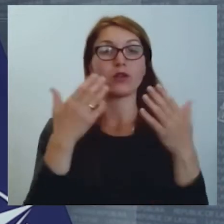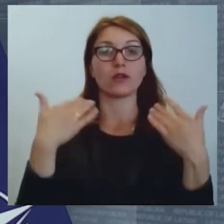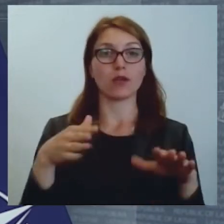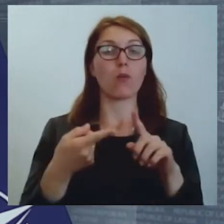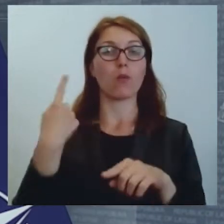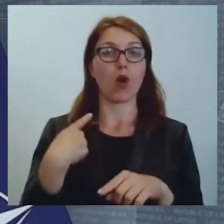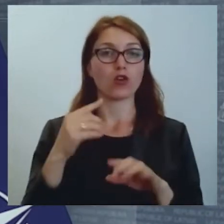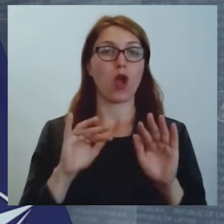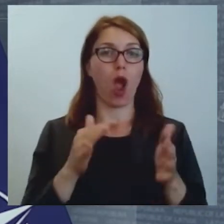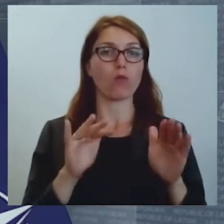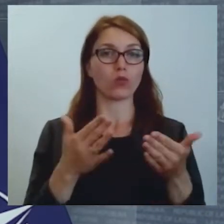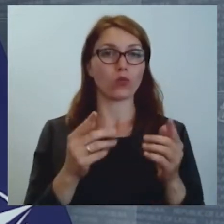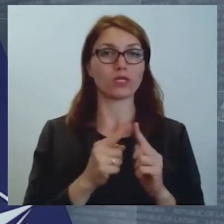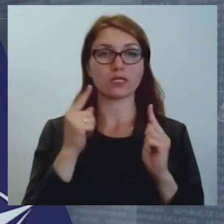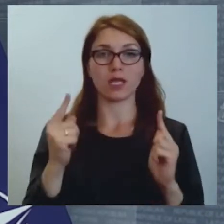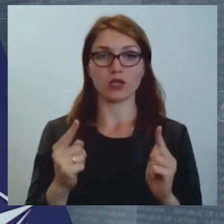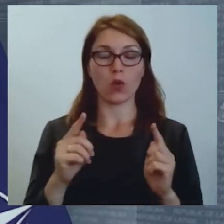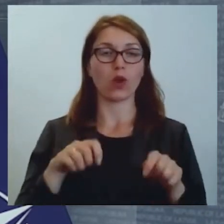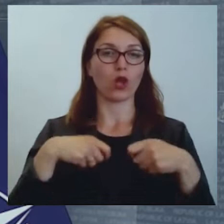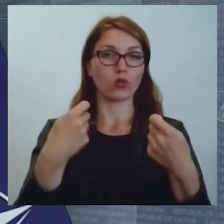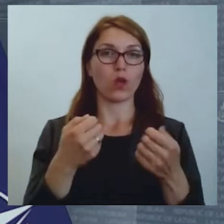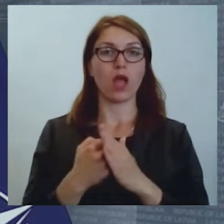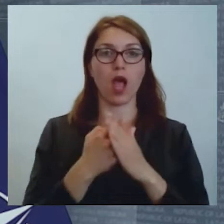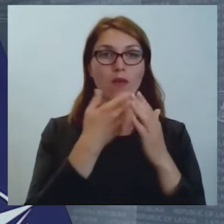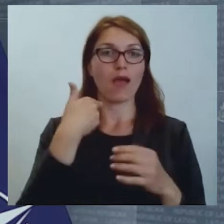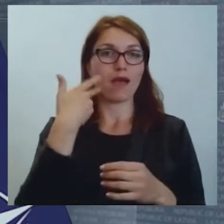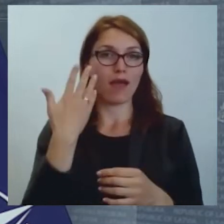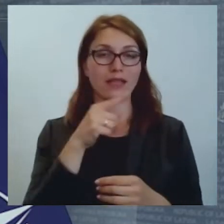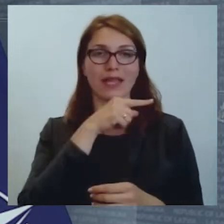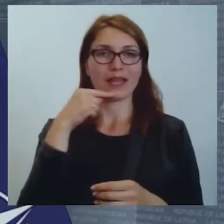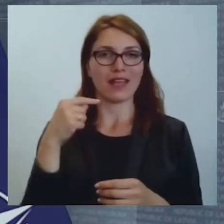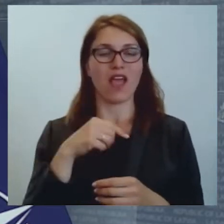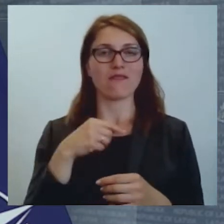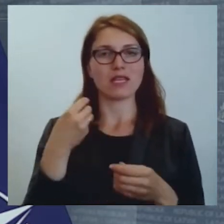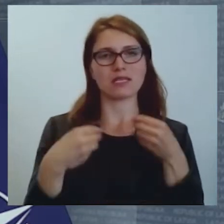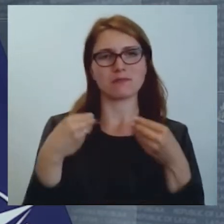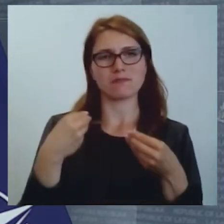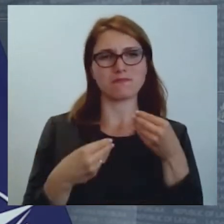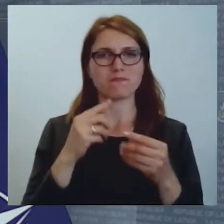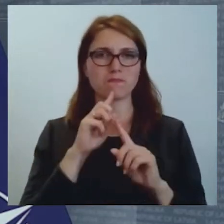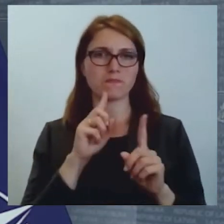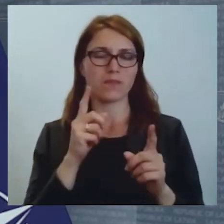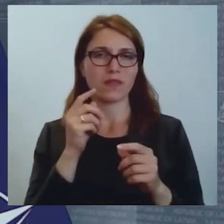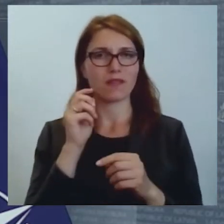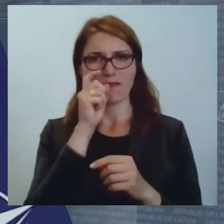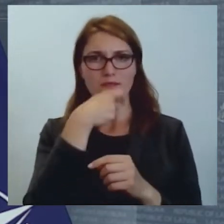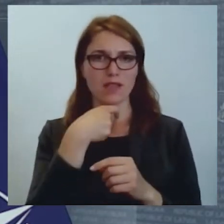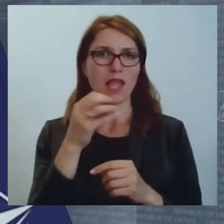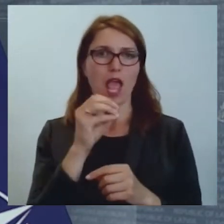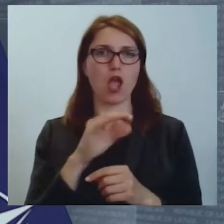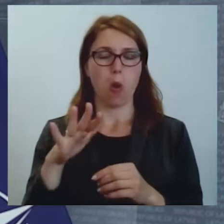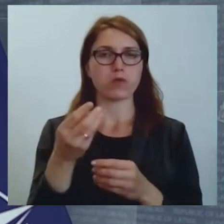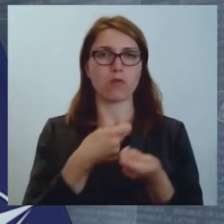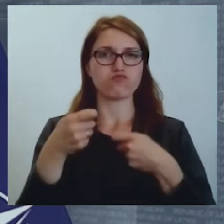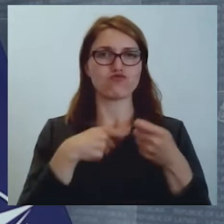apkurssezonā sniedzām atbalstu tad, kad Krievija manipulēja ar energo cenām Eiropas piržās un šogad